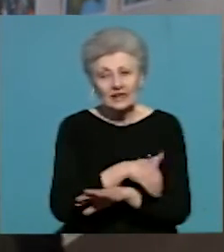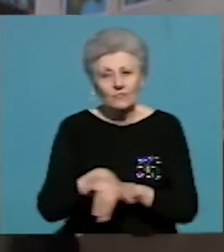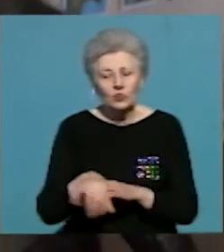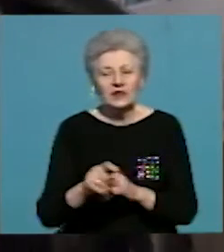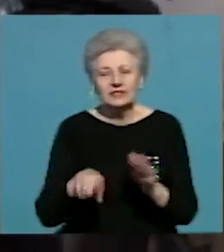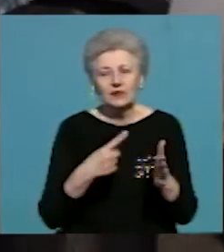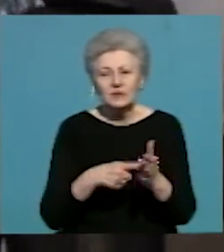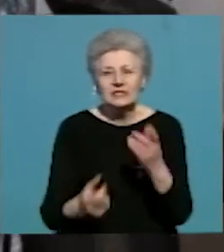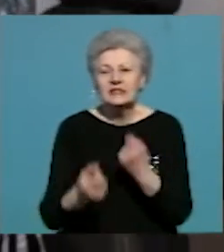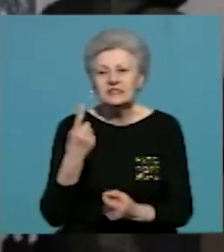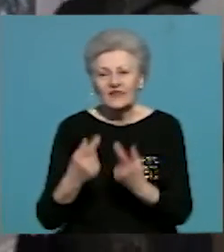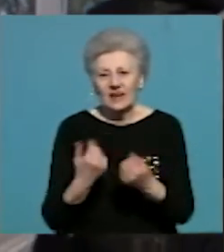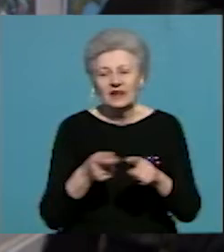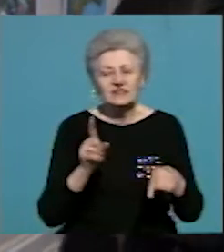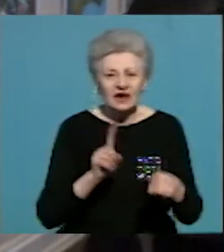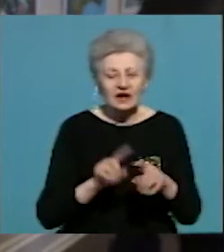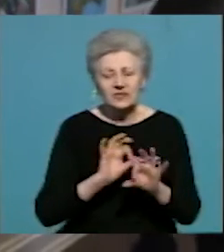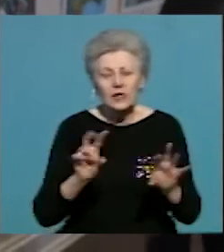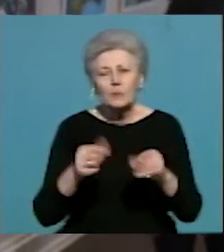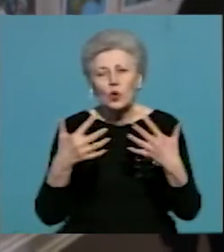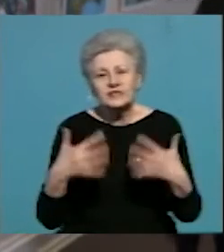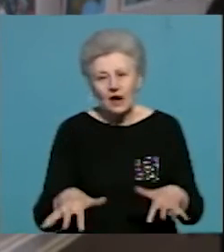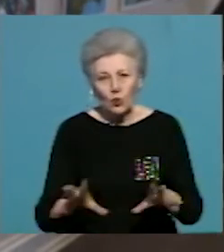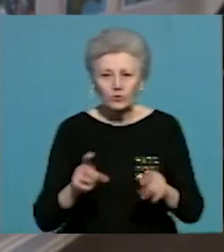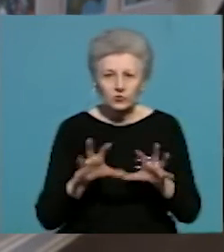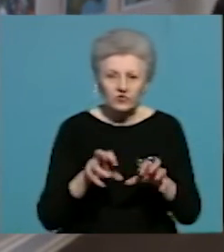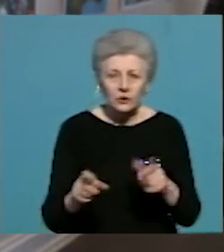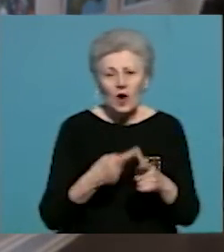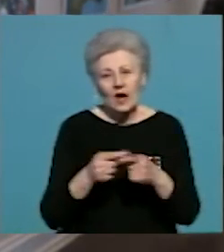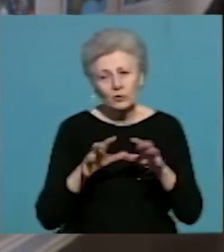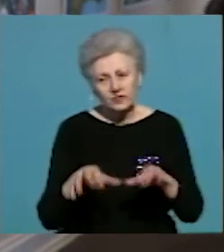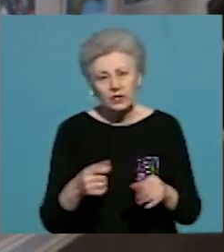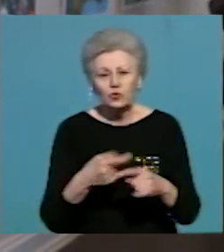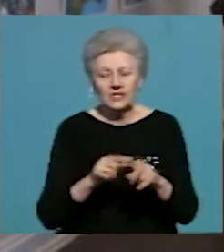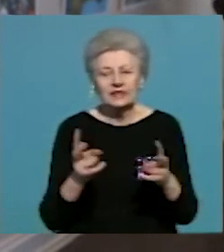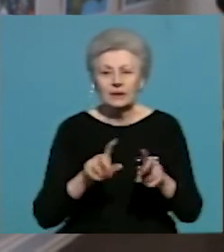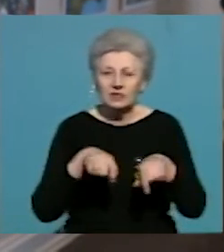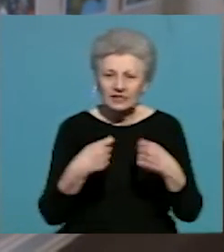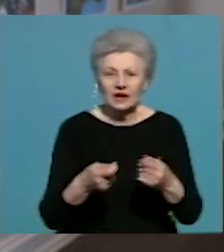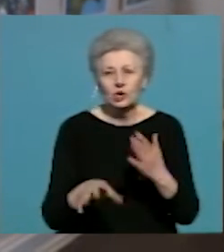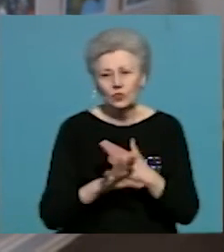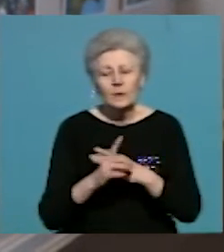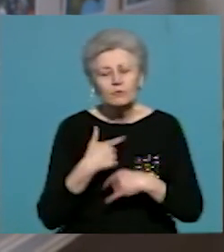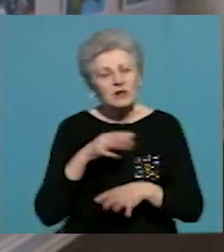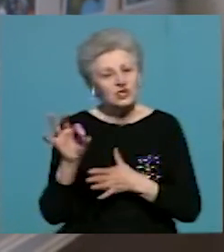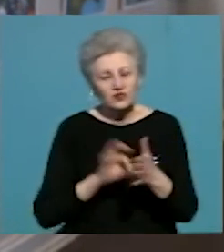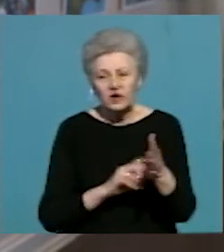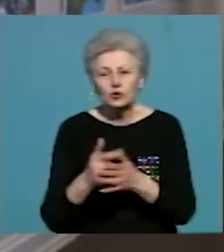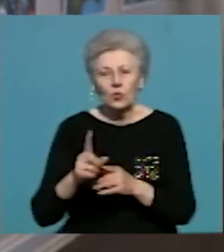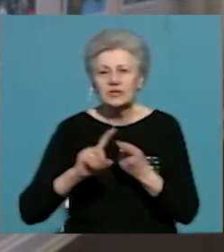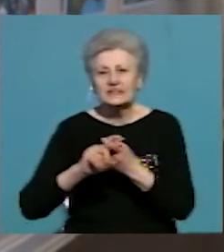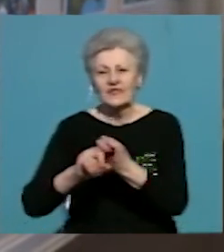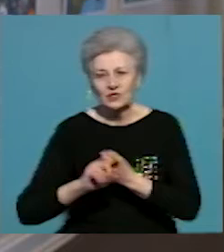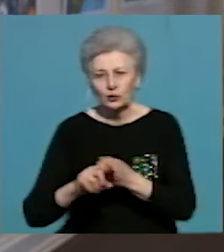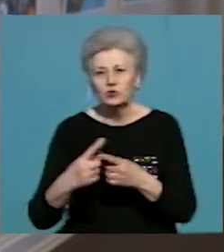'являється якась інформація або про загублену тварину, або про тварину, яку треба надати допомогу, ми швидко координуємося один з одним